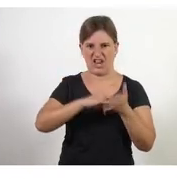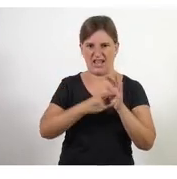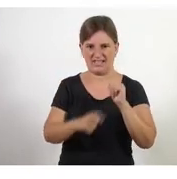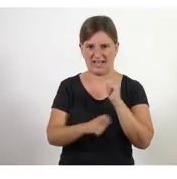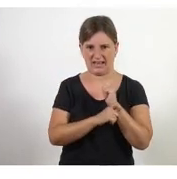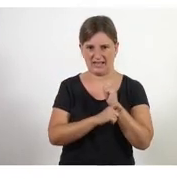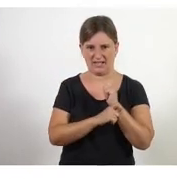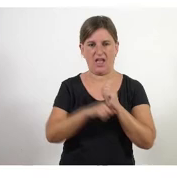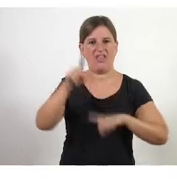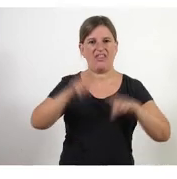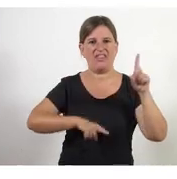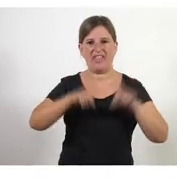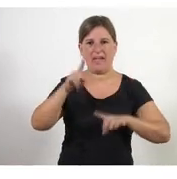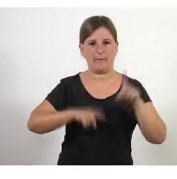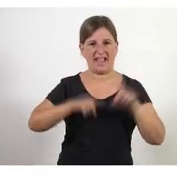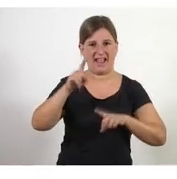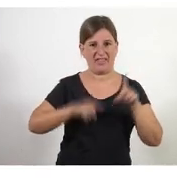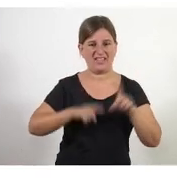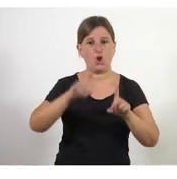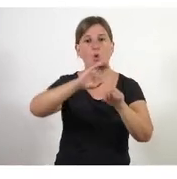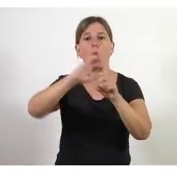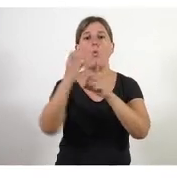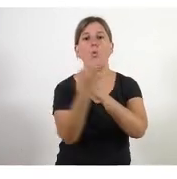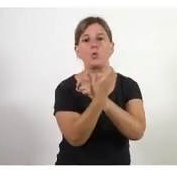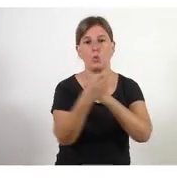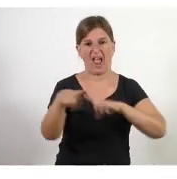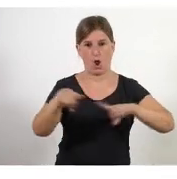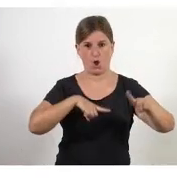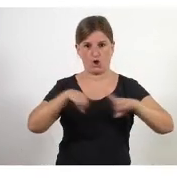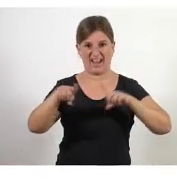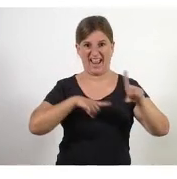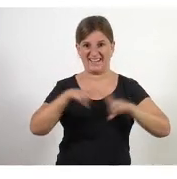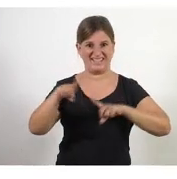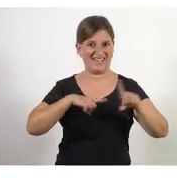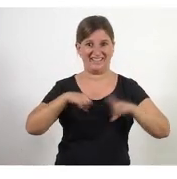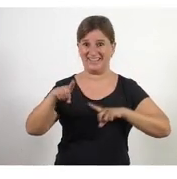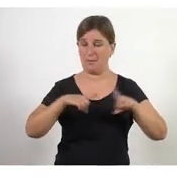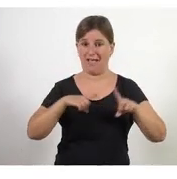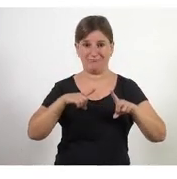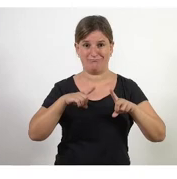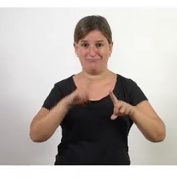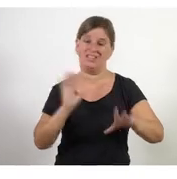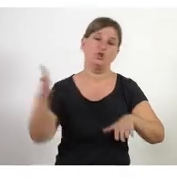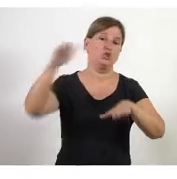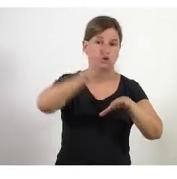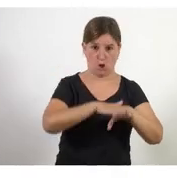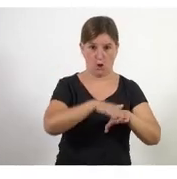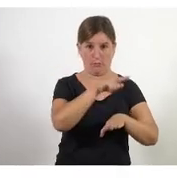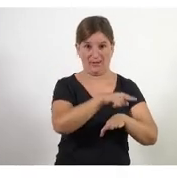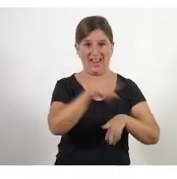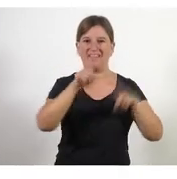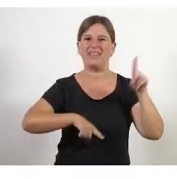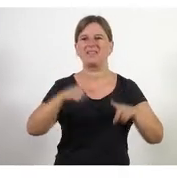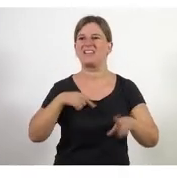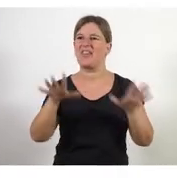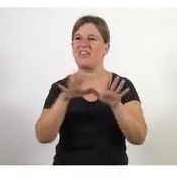organització però la cultura organitzativa se la menja pel dematí i a les 10 del dematí allò que tu volies fer ja no ho pots